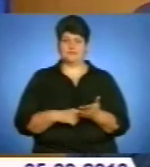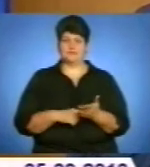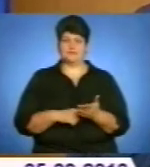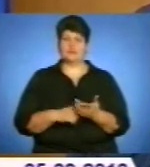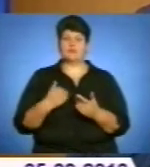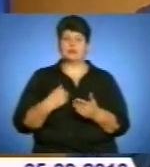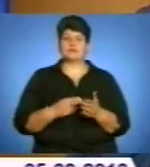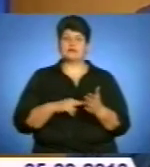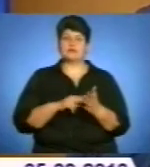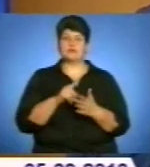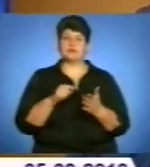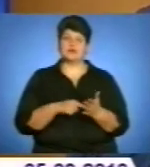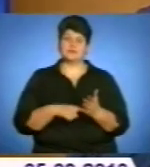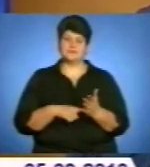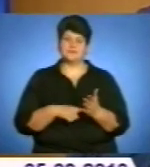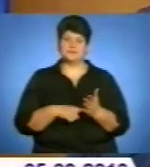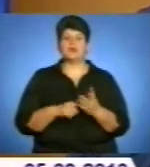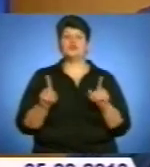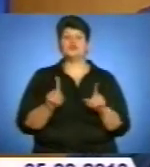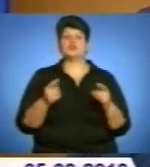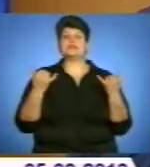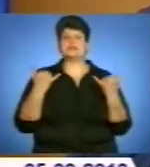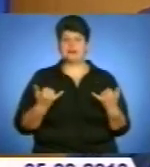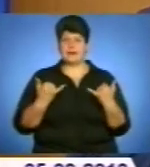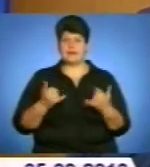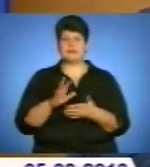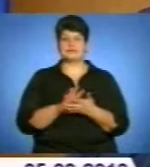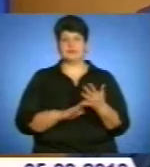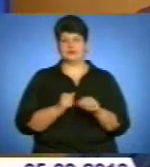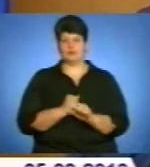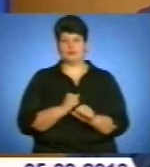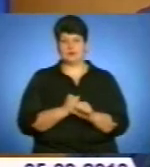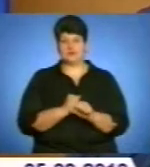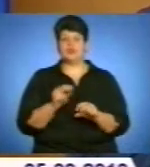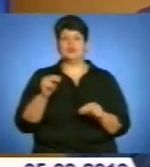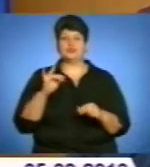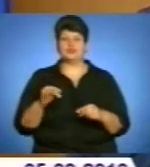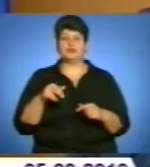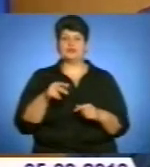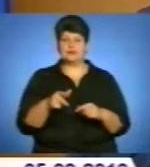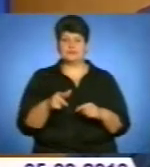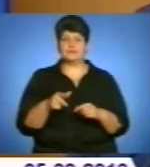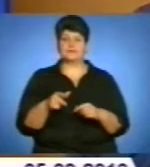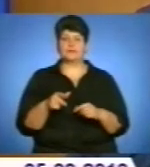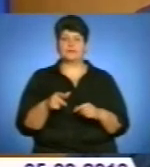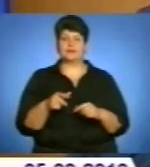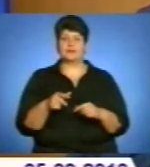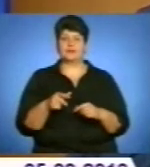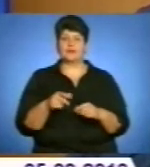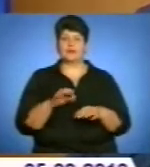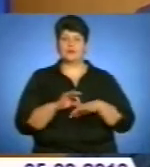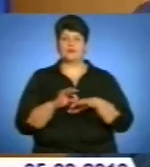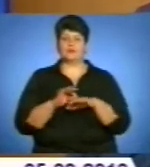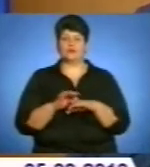Ми постали перед дилемкою. Що зараз далі робити? Чи йти на поводу укупки невеличкої